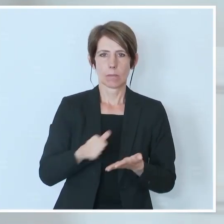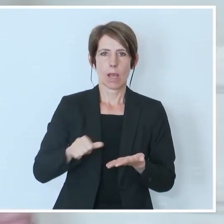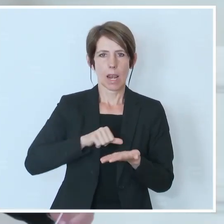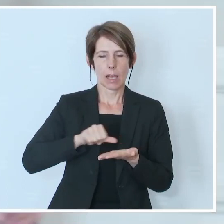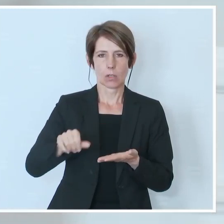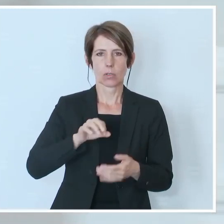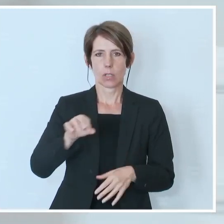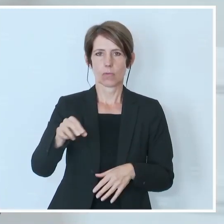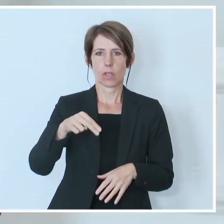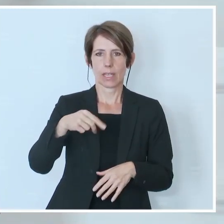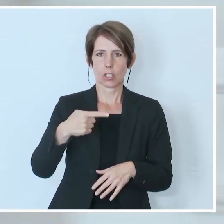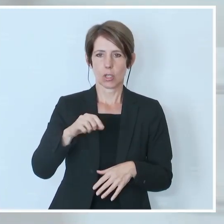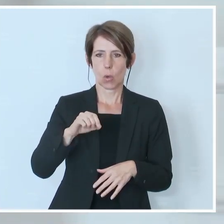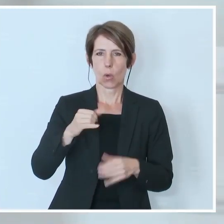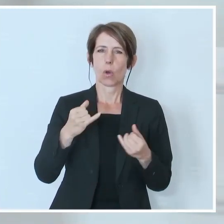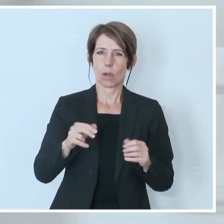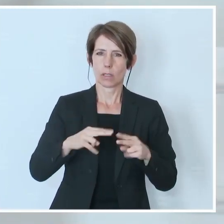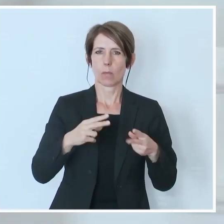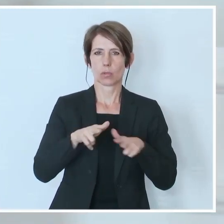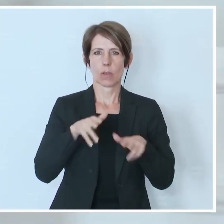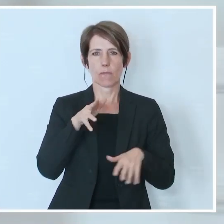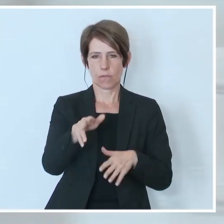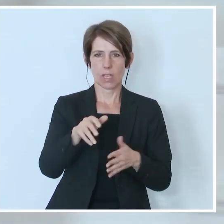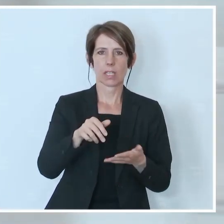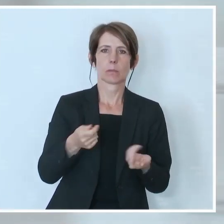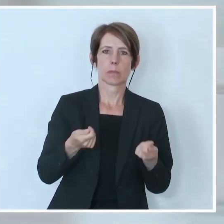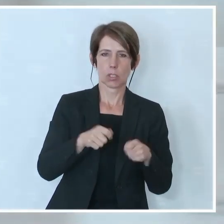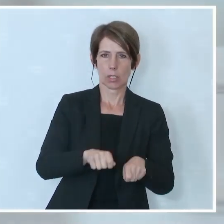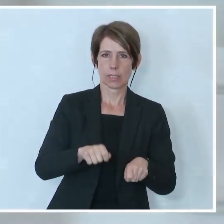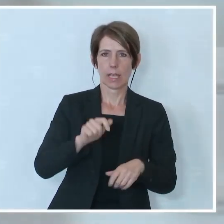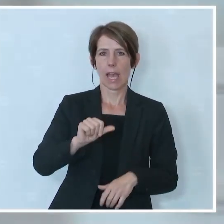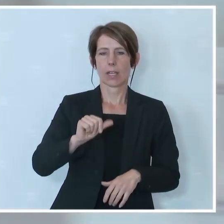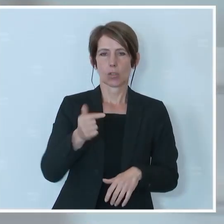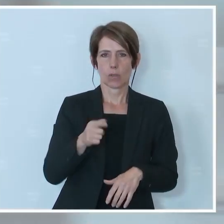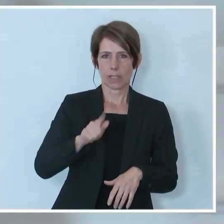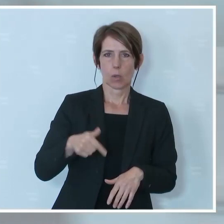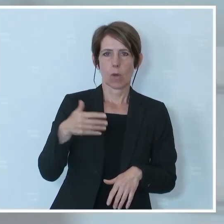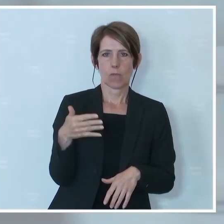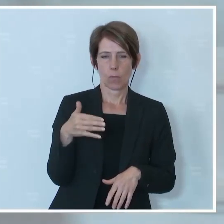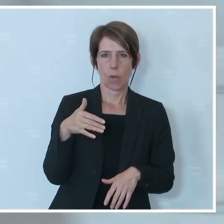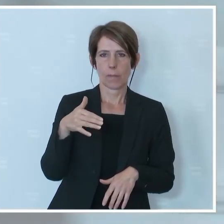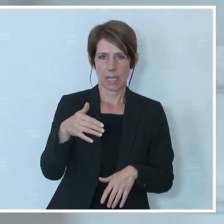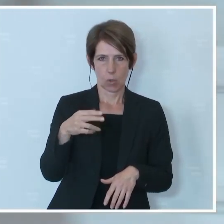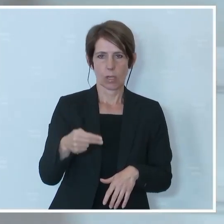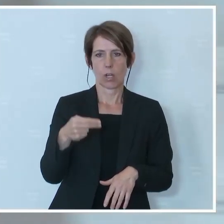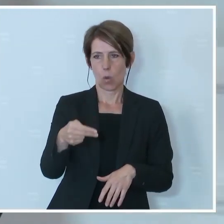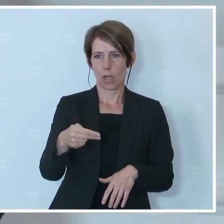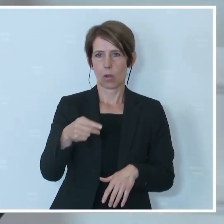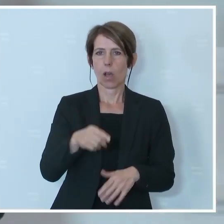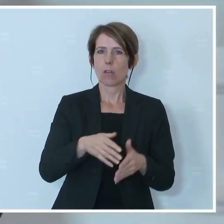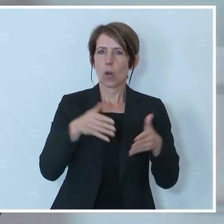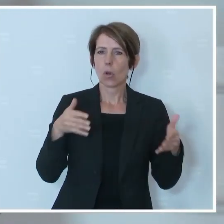NGOs, heute beschließt in der Bundesregierung, von 21,5 Millionen Euro. Das ist die zweitgrößte Einzelausschüttung aus dem